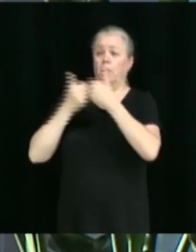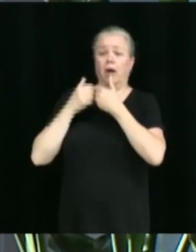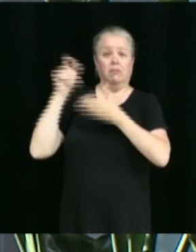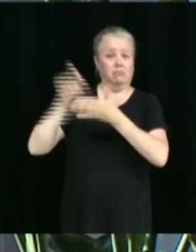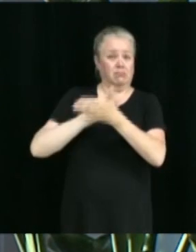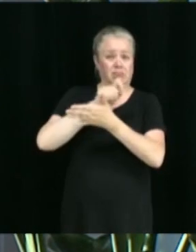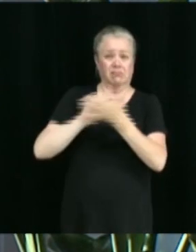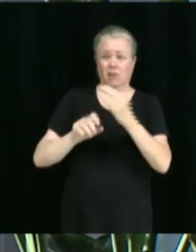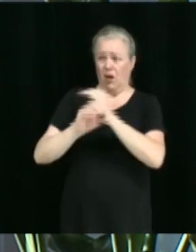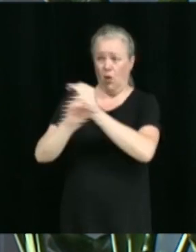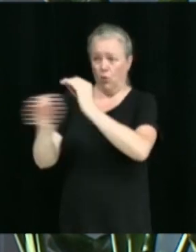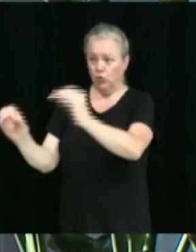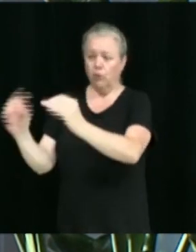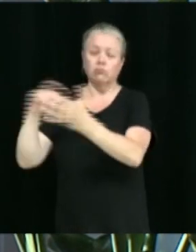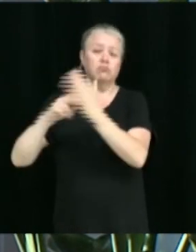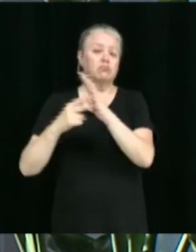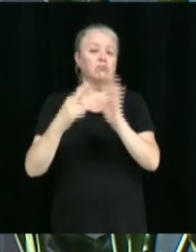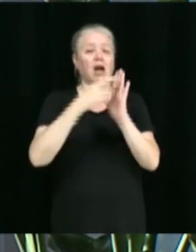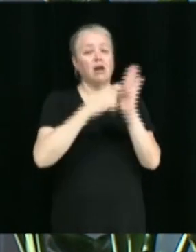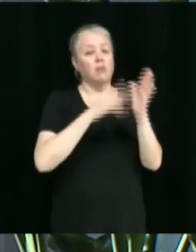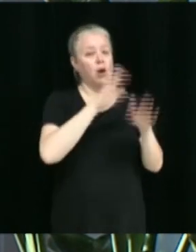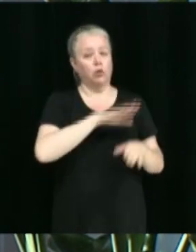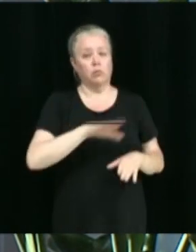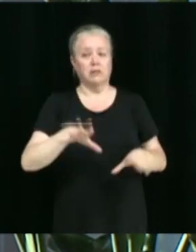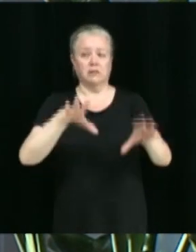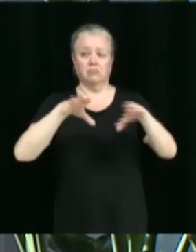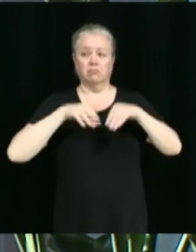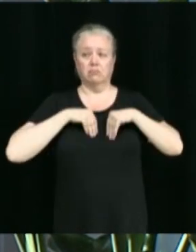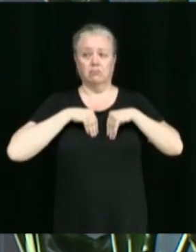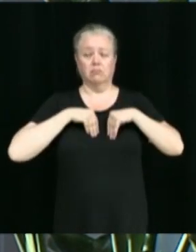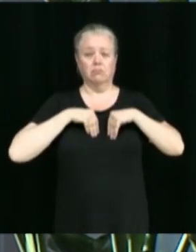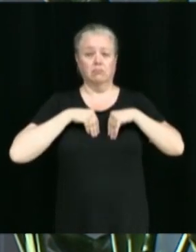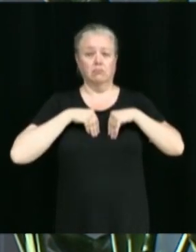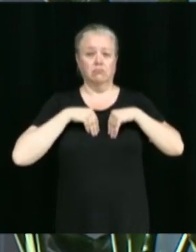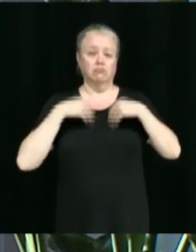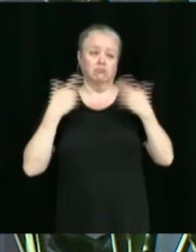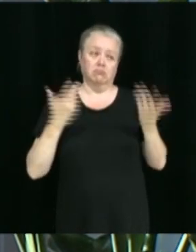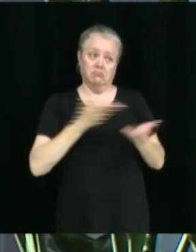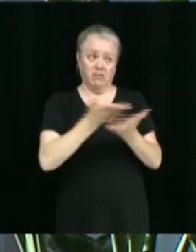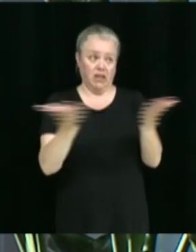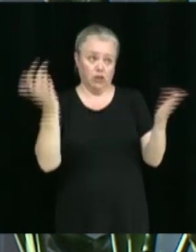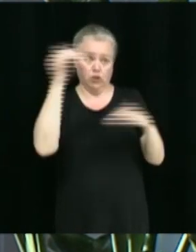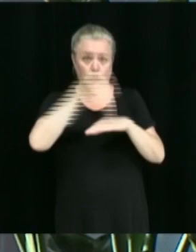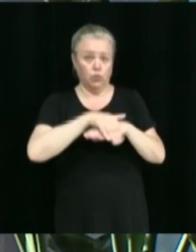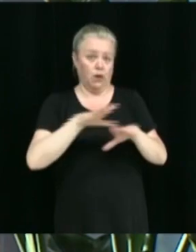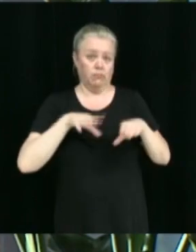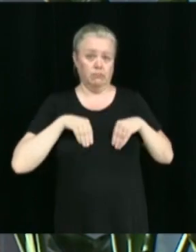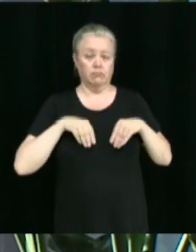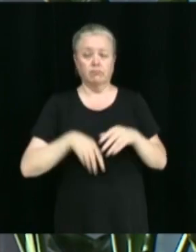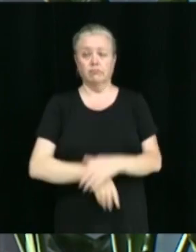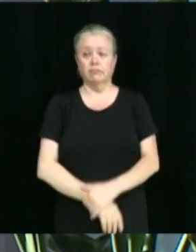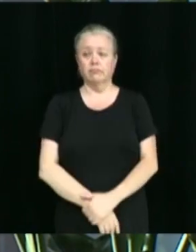projet de règlement est réputé approuvé par les personnes habiles à voter. Il s'agit donc d'adopter le règlement à cet effet.